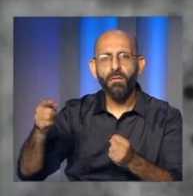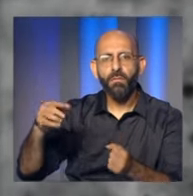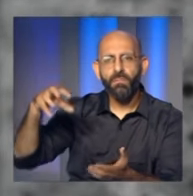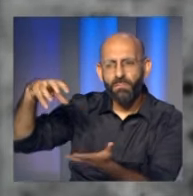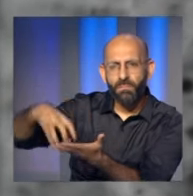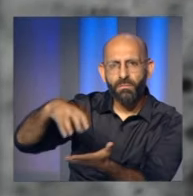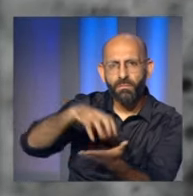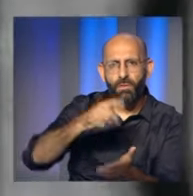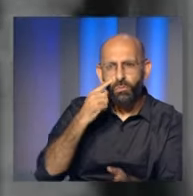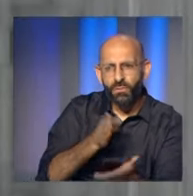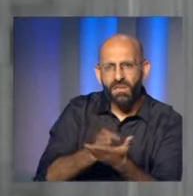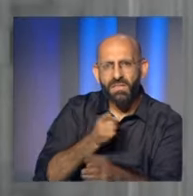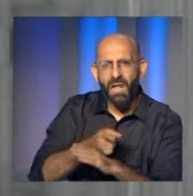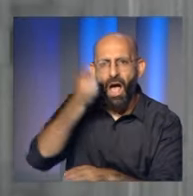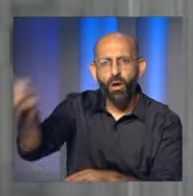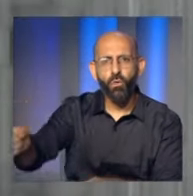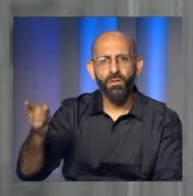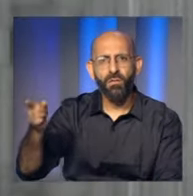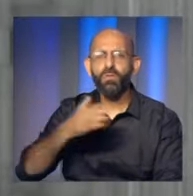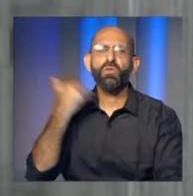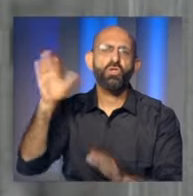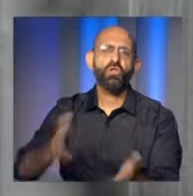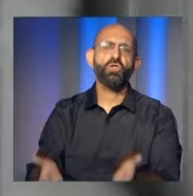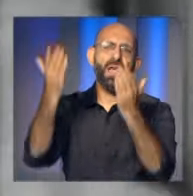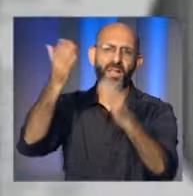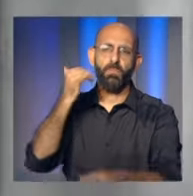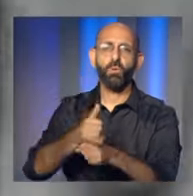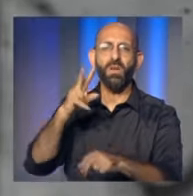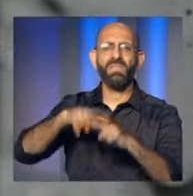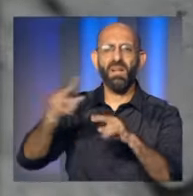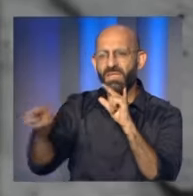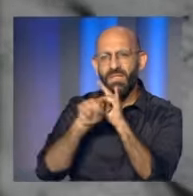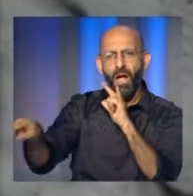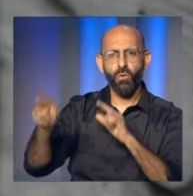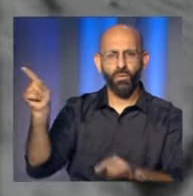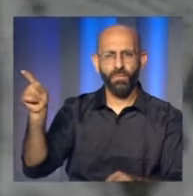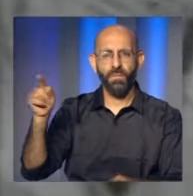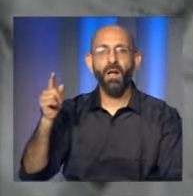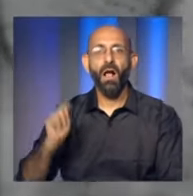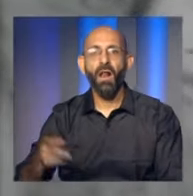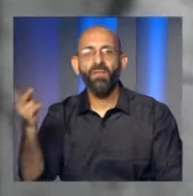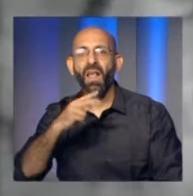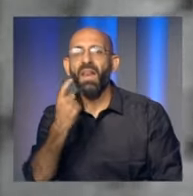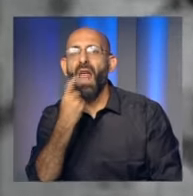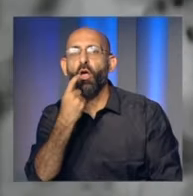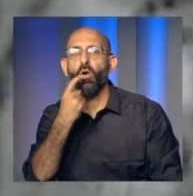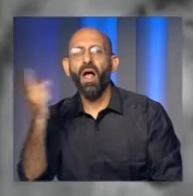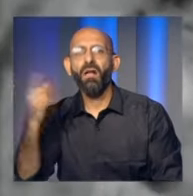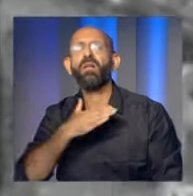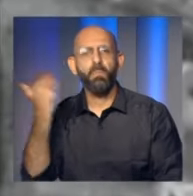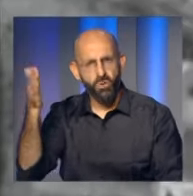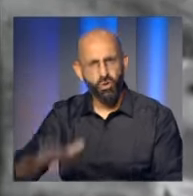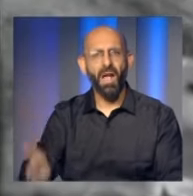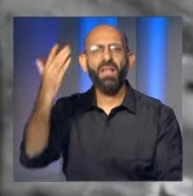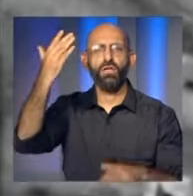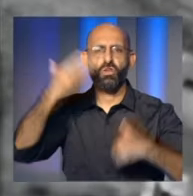سيارة على الطريق بين بلدة الخرائب والزرارية كوثرية الرز بأربعة صواريخ ما أسفر عن شهيد غارة أخرى